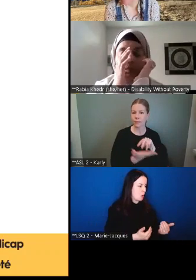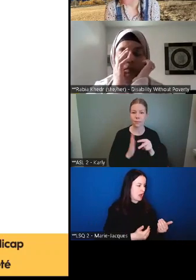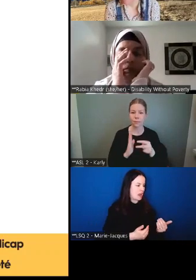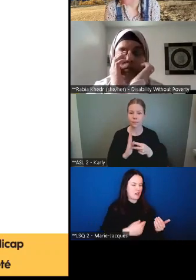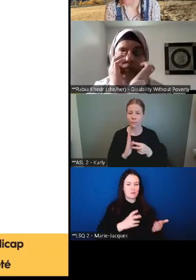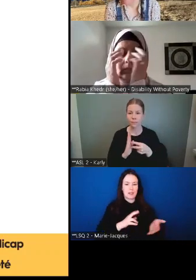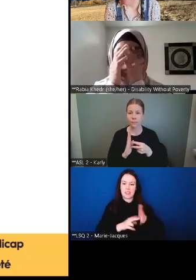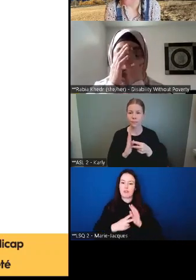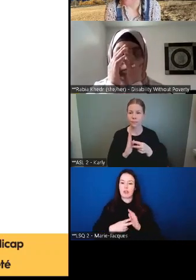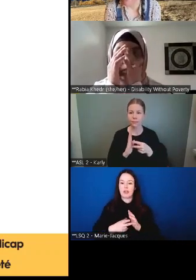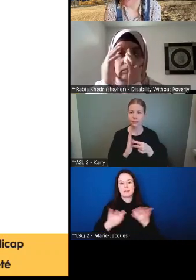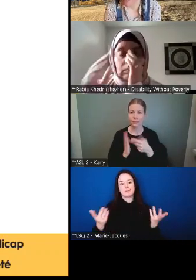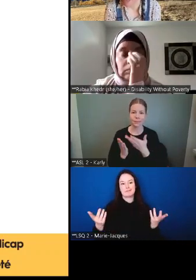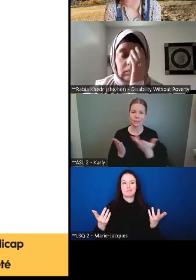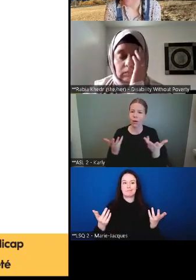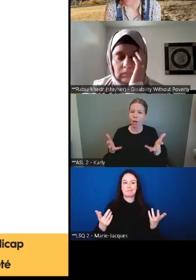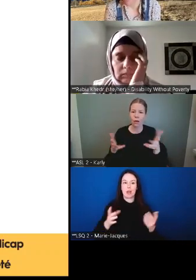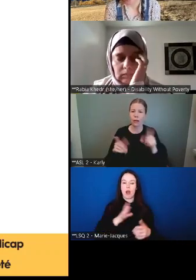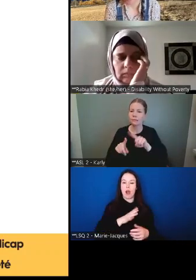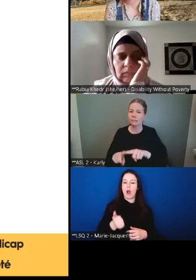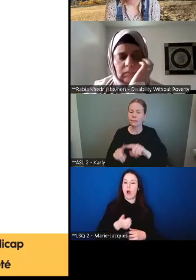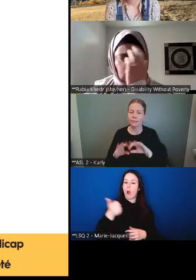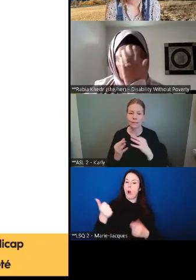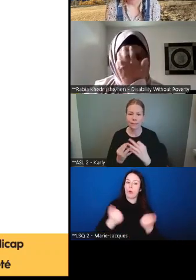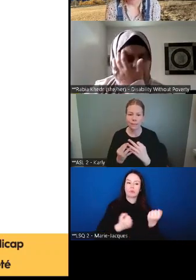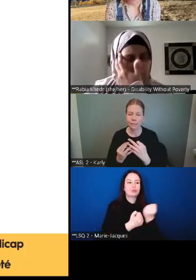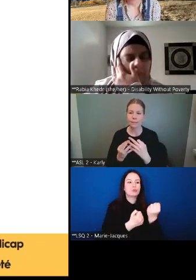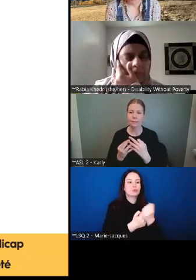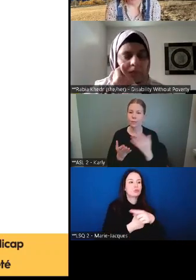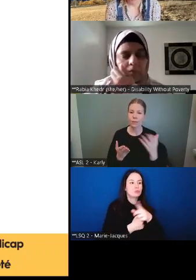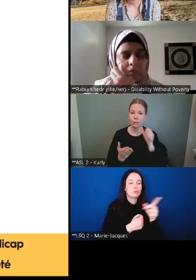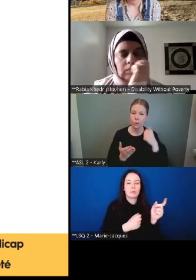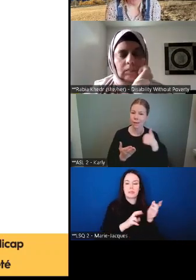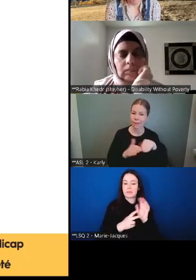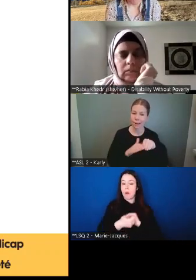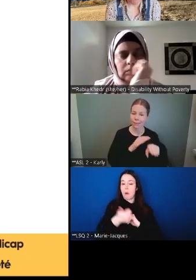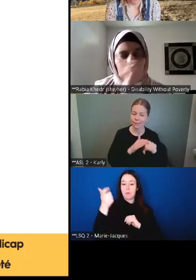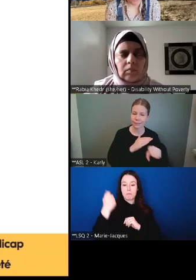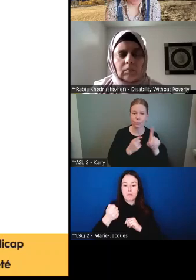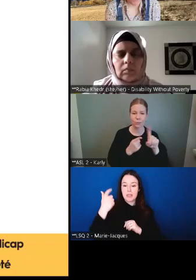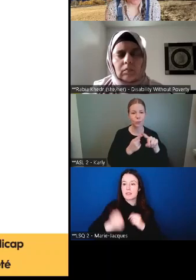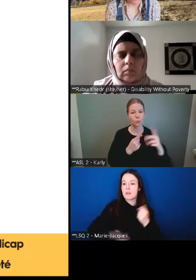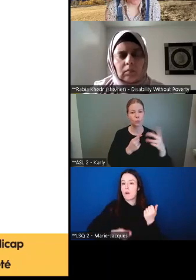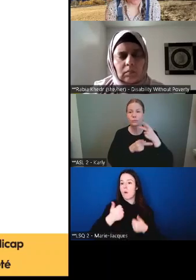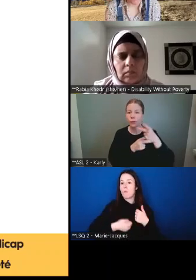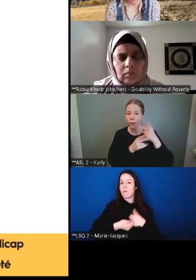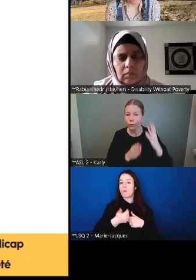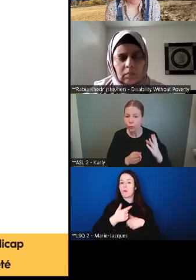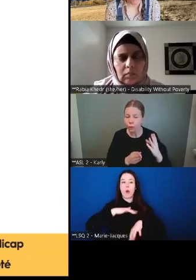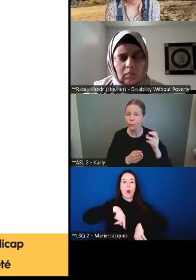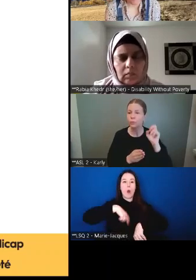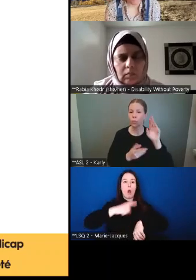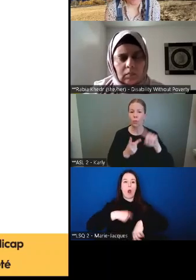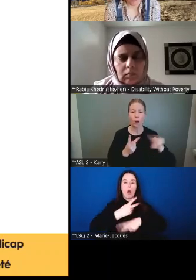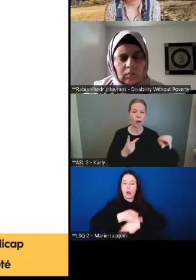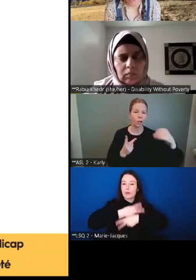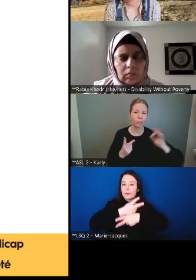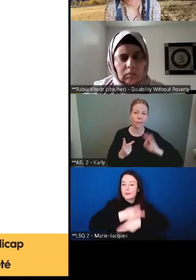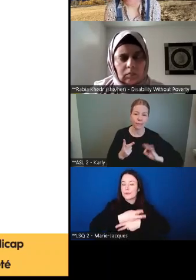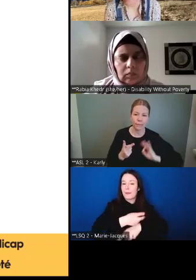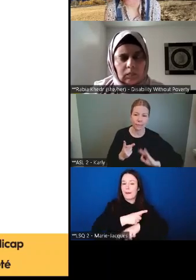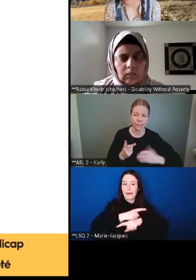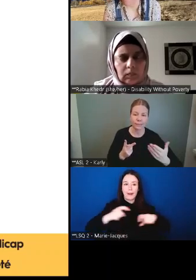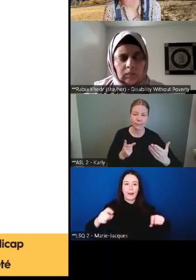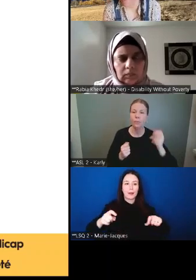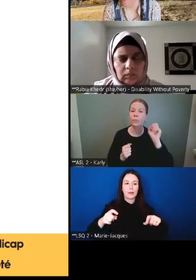ils vont utiliser l'accès à d'autres soutiens. Ça pourrait être d'autres prestations ou un nombre d'heures de soins et le